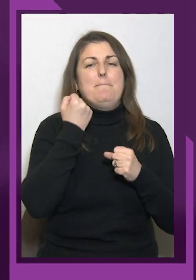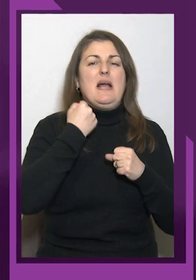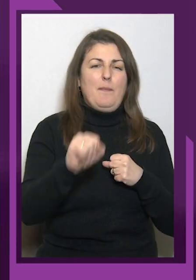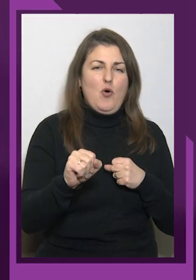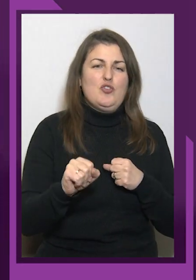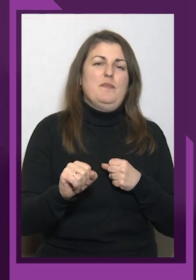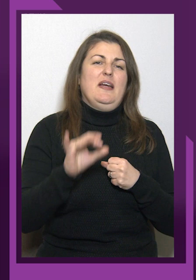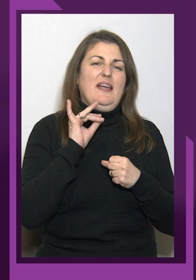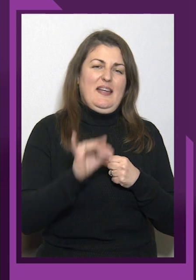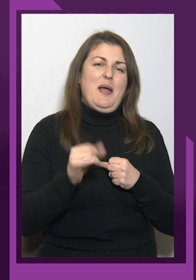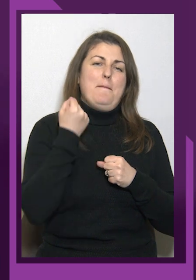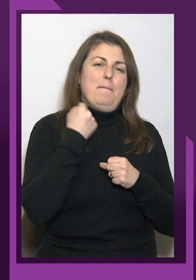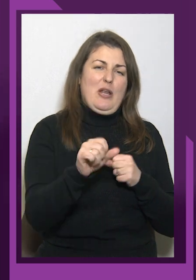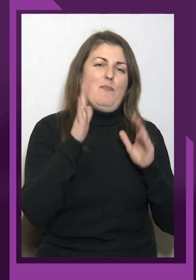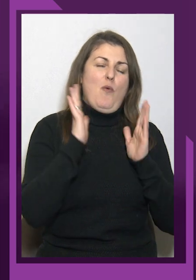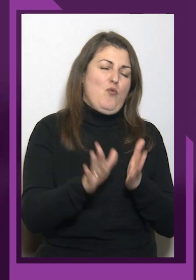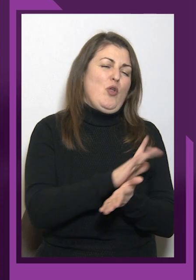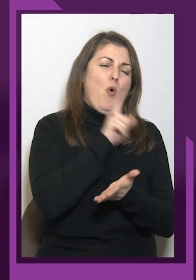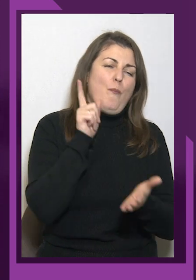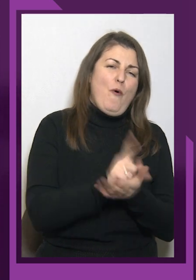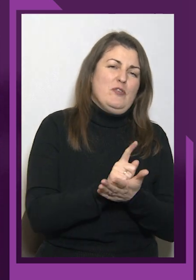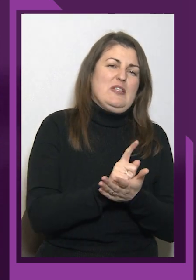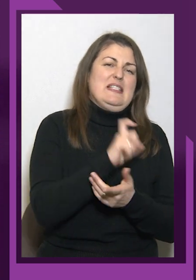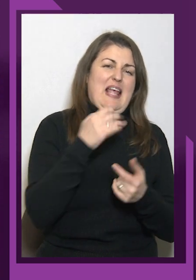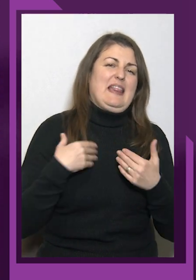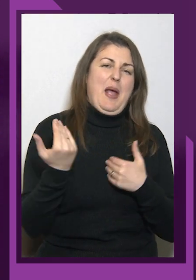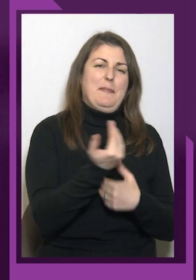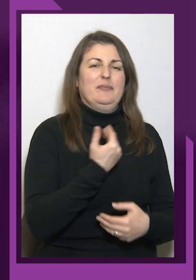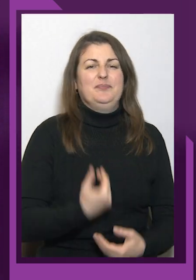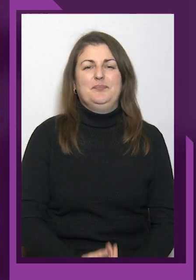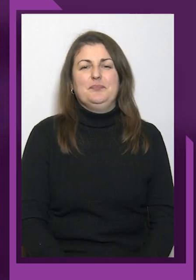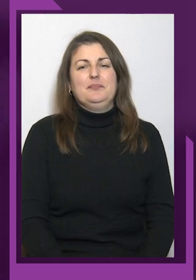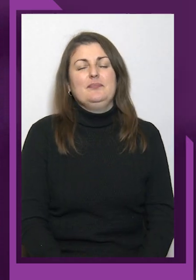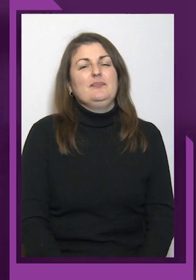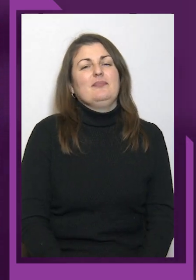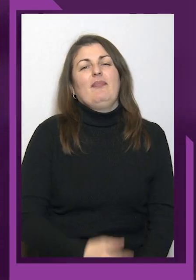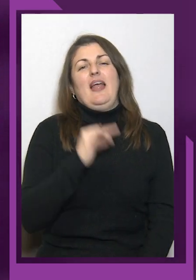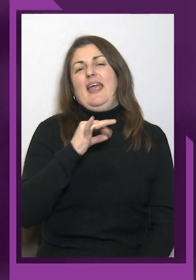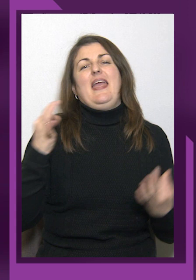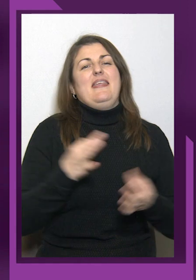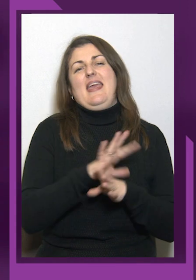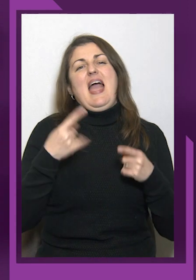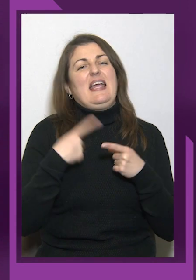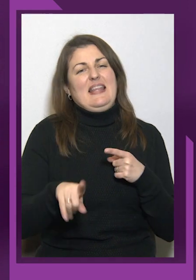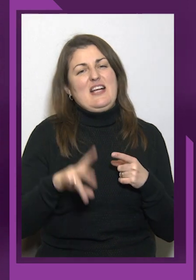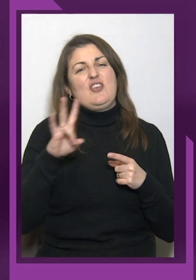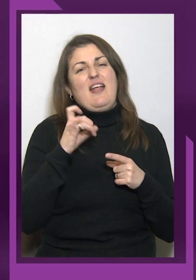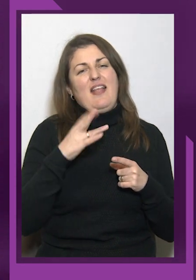нами. і ніяк інакше. Наталя, велике вам спасибі, бажаємо тільки